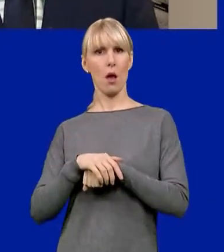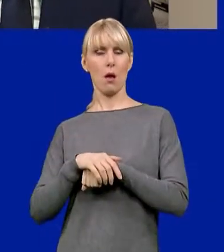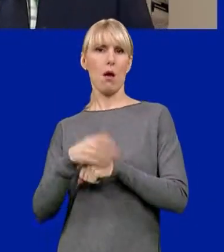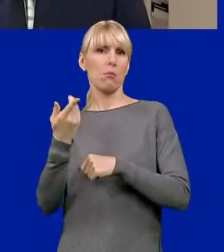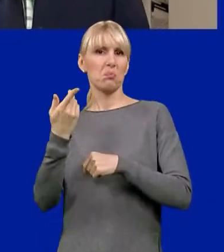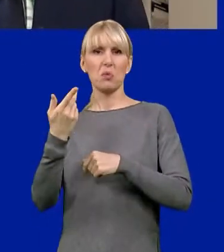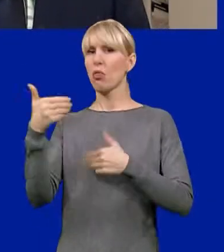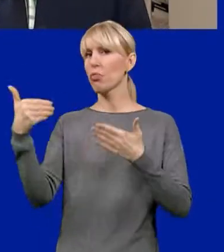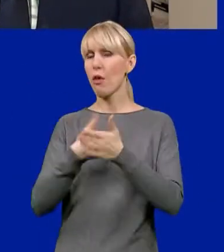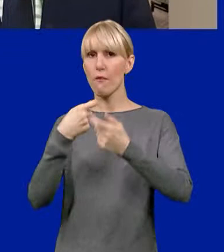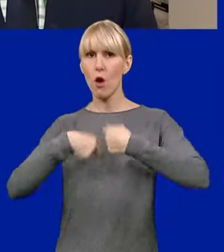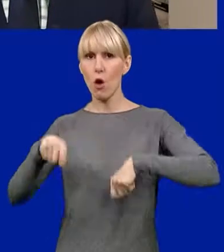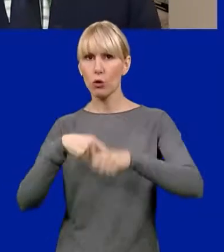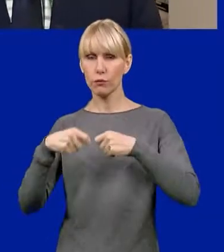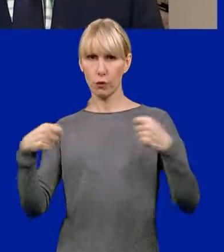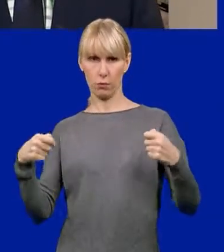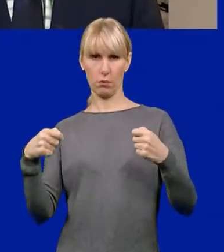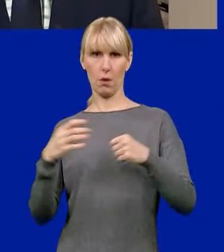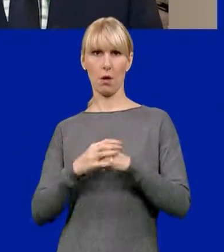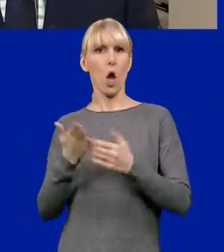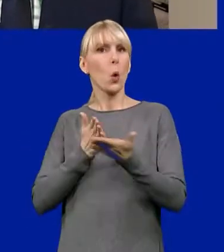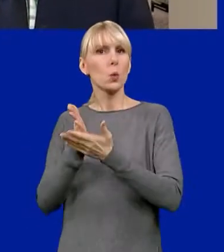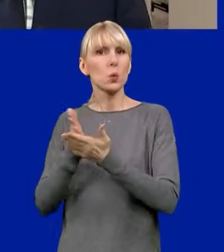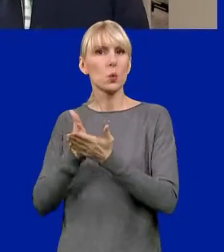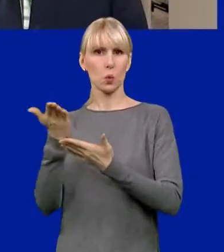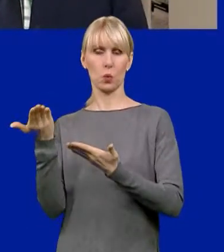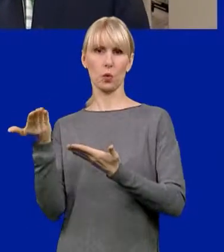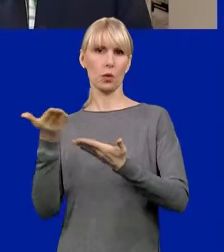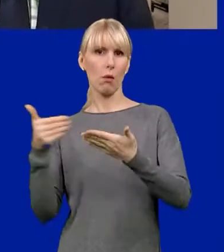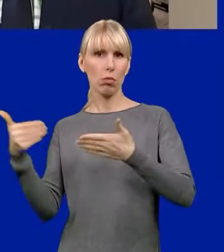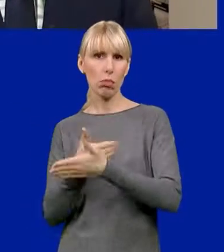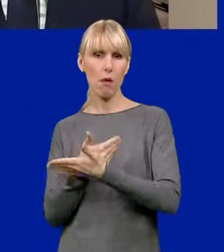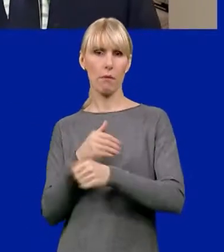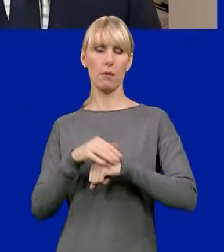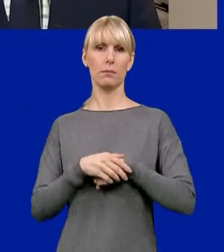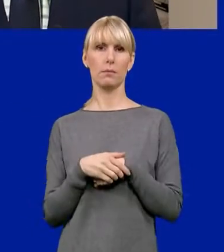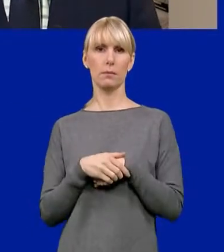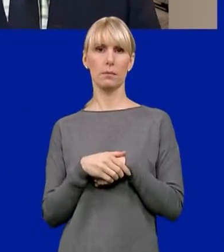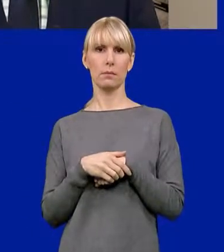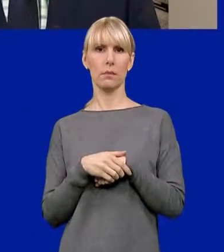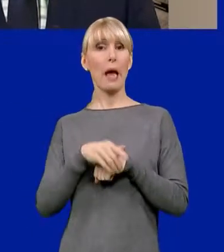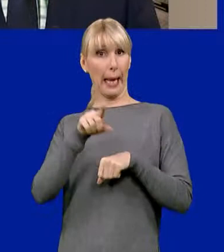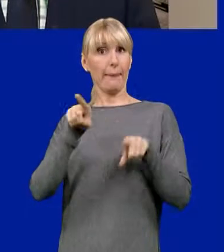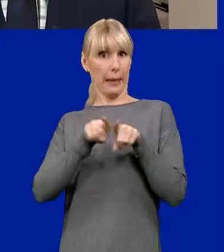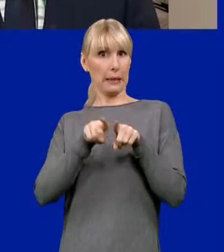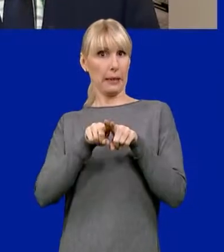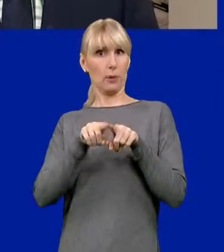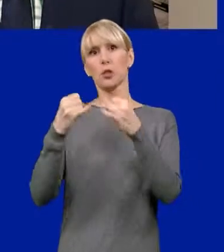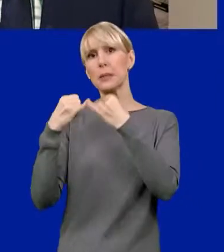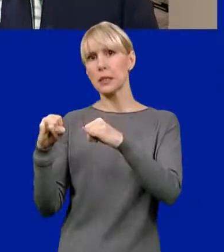technologicznych do produkcji, do oferowanych usług będzie jak najbardziej oczekiwany. To będą także konkursy